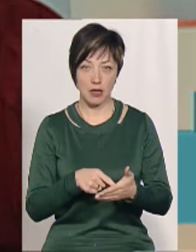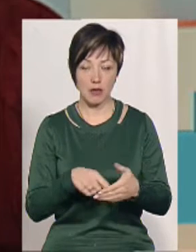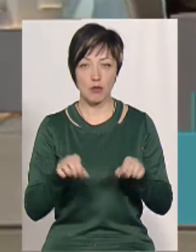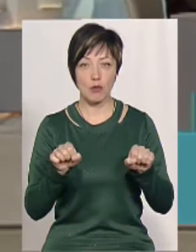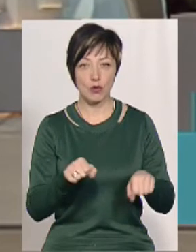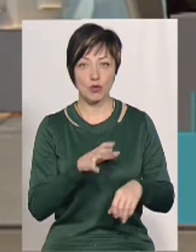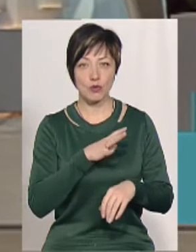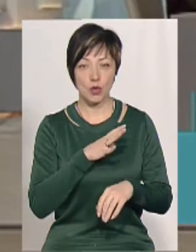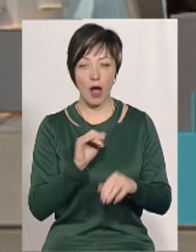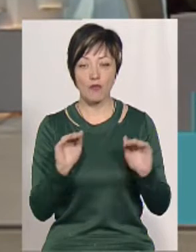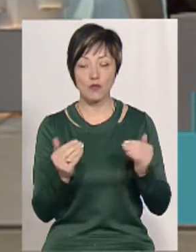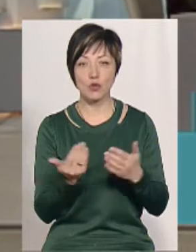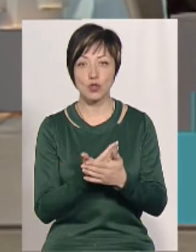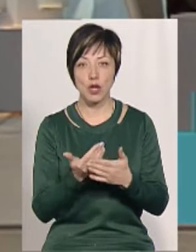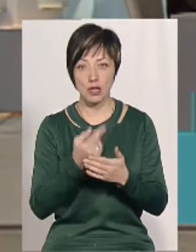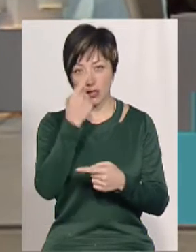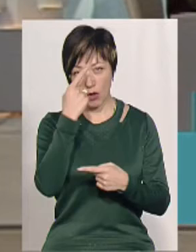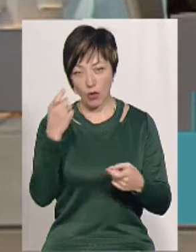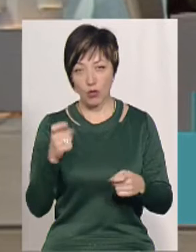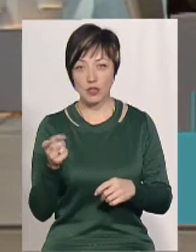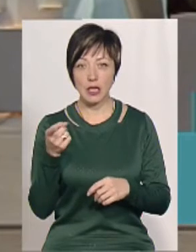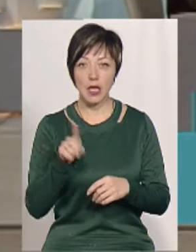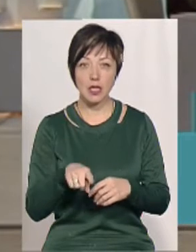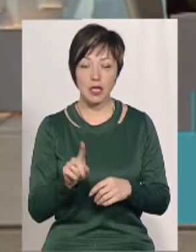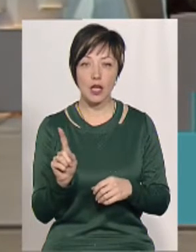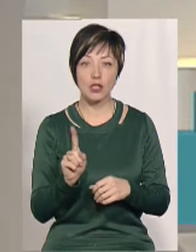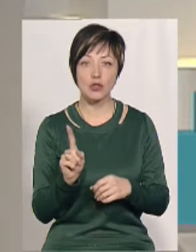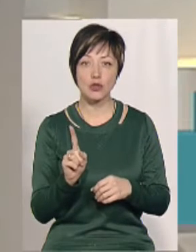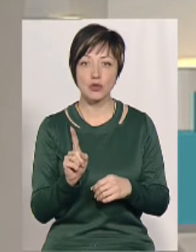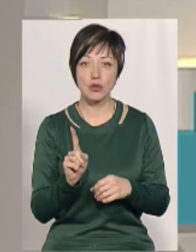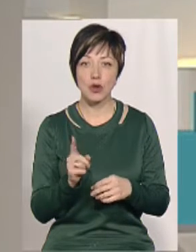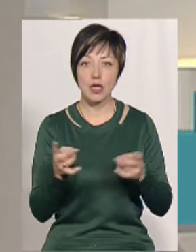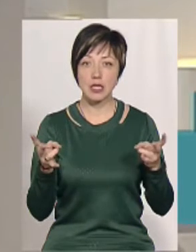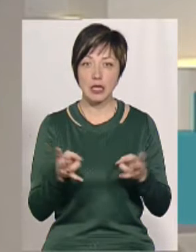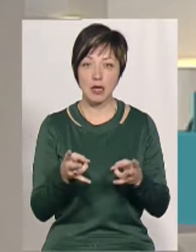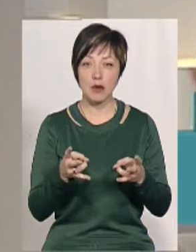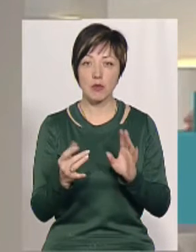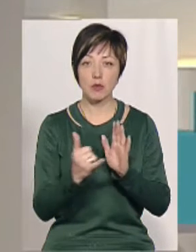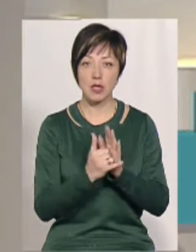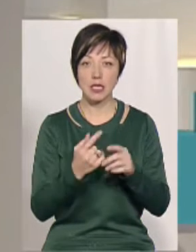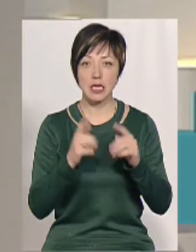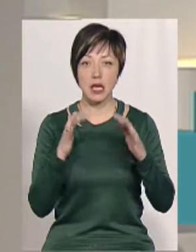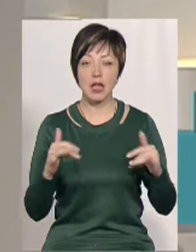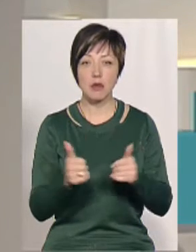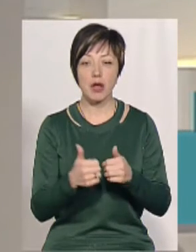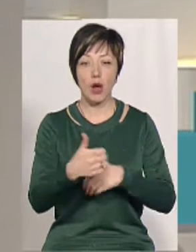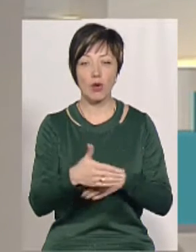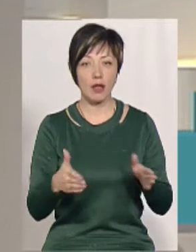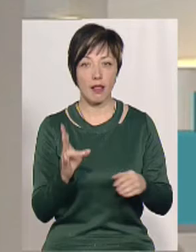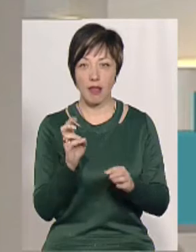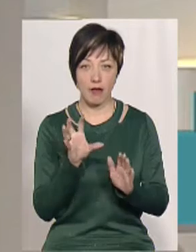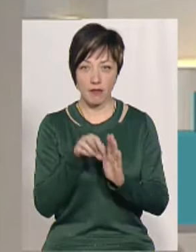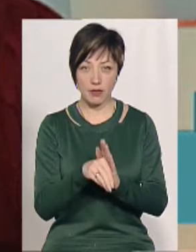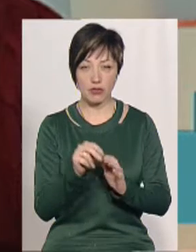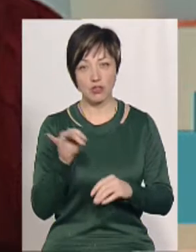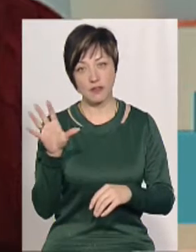Може бути. А в сюжеті ще наголошувалися на те, що треба ставити ці ялинки біля контейнера, а не